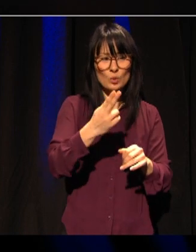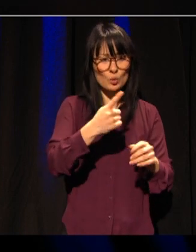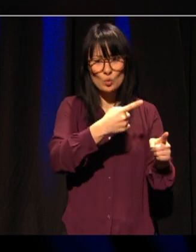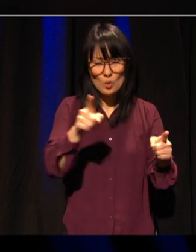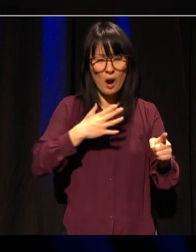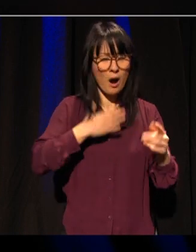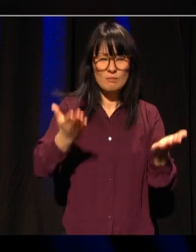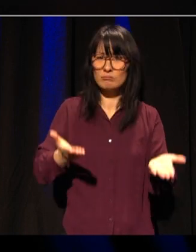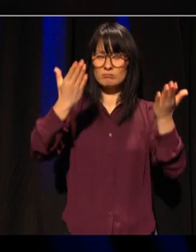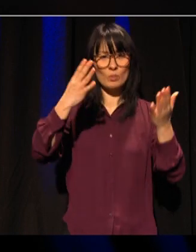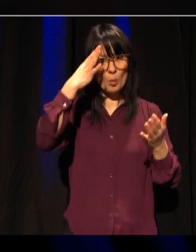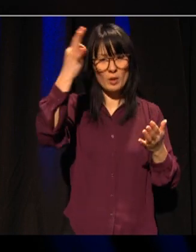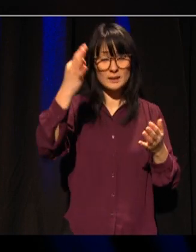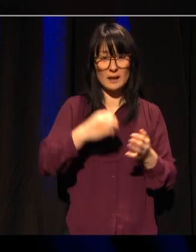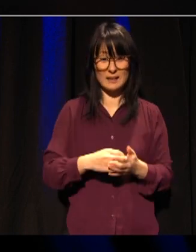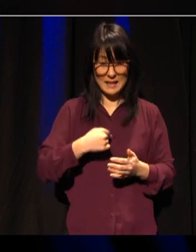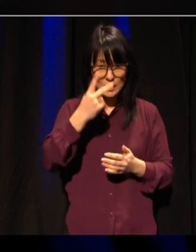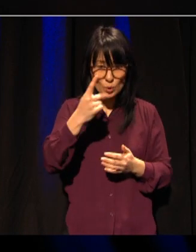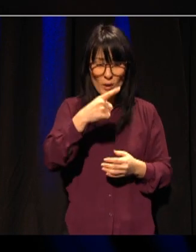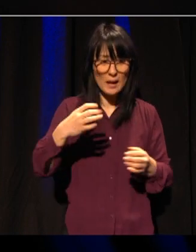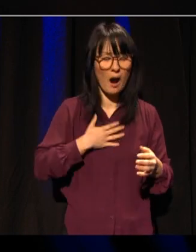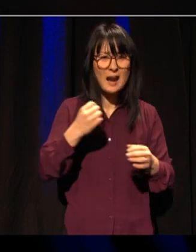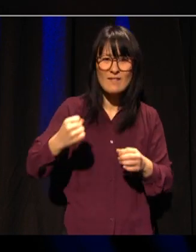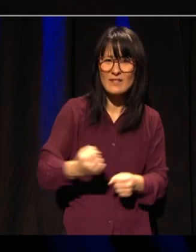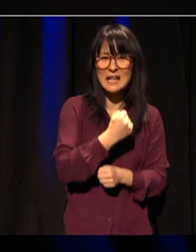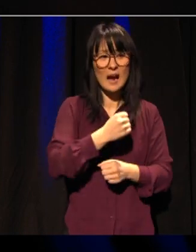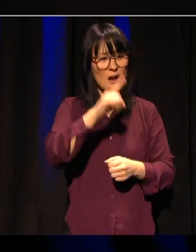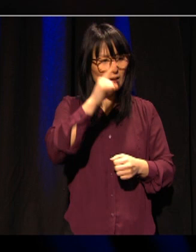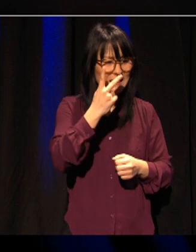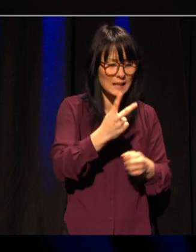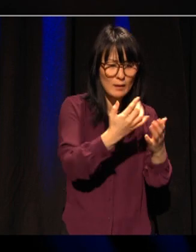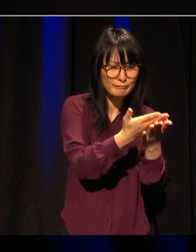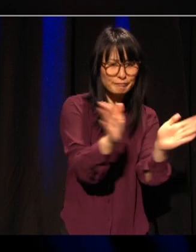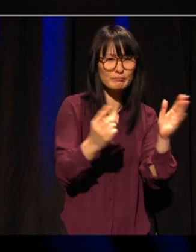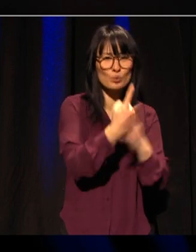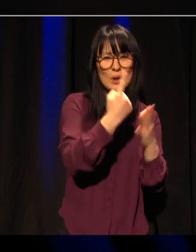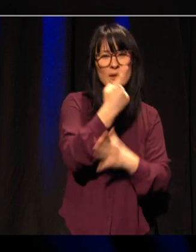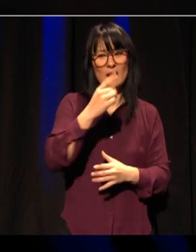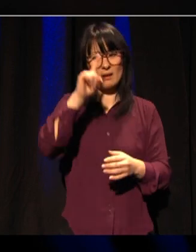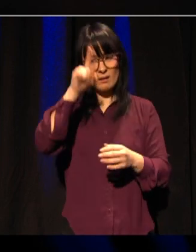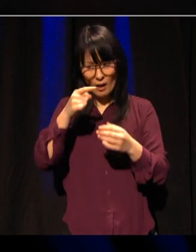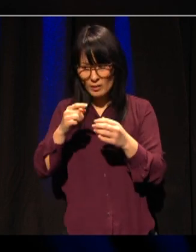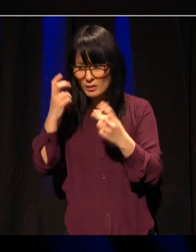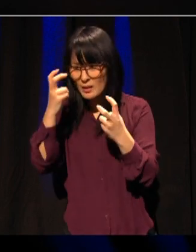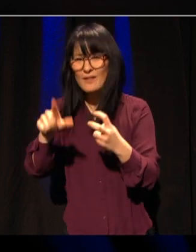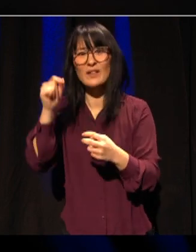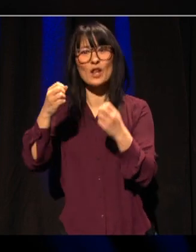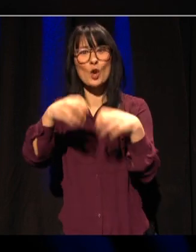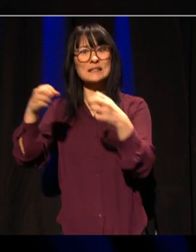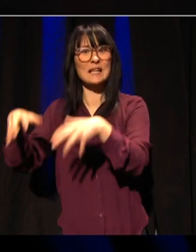Jeg så en massiv demonstrasjon av vilje til å se muligheter og evne til å finne løsninger.